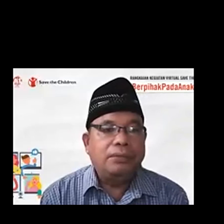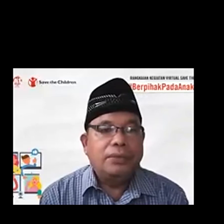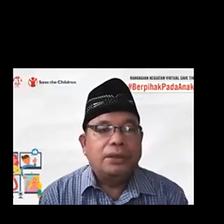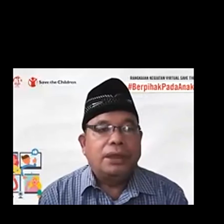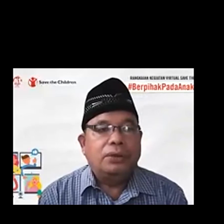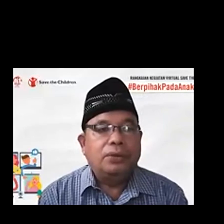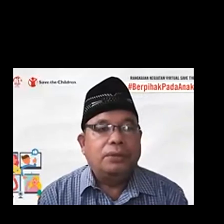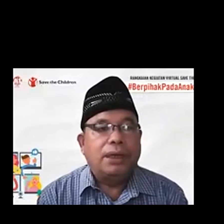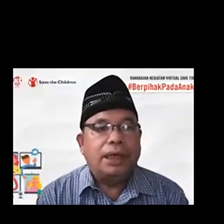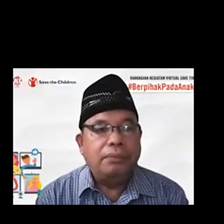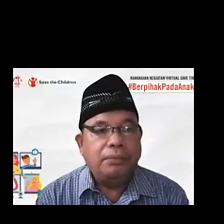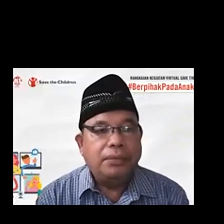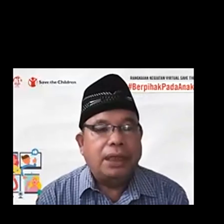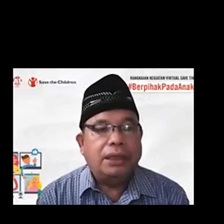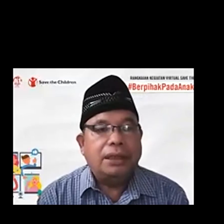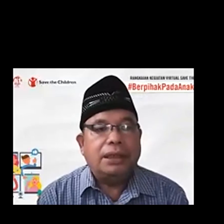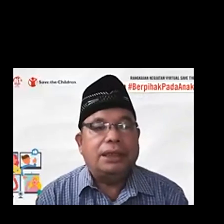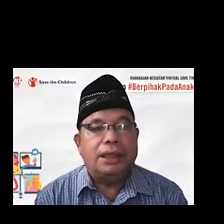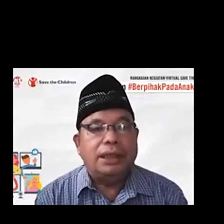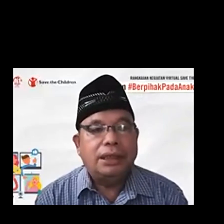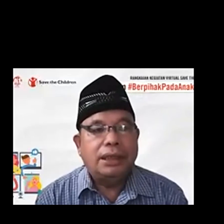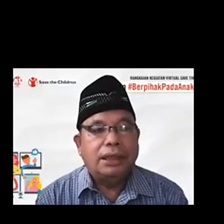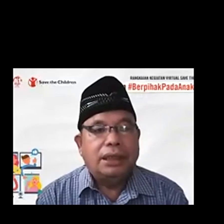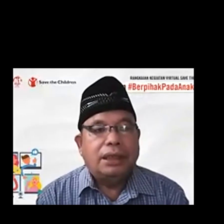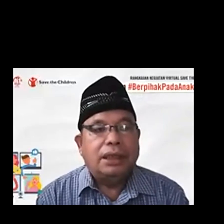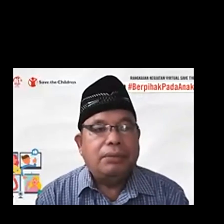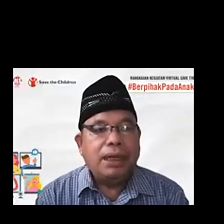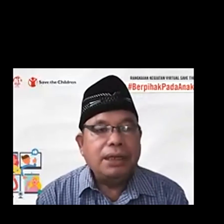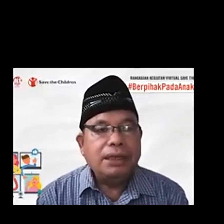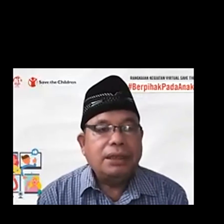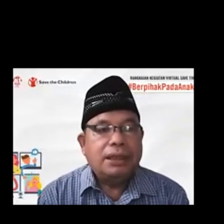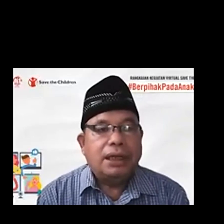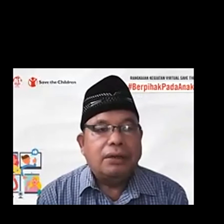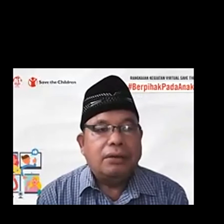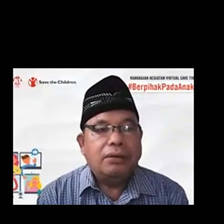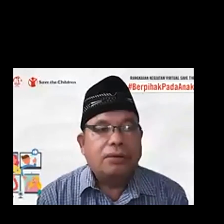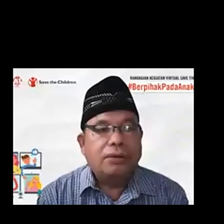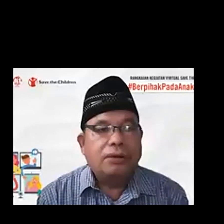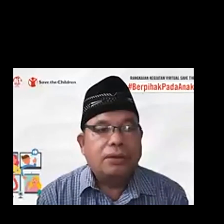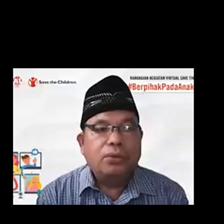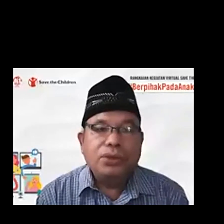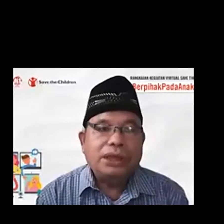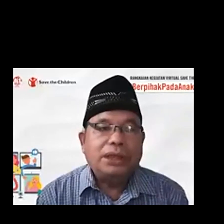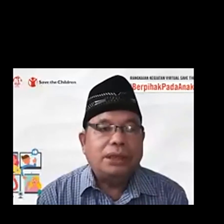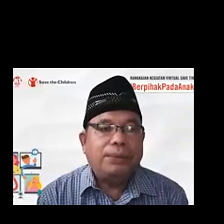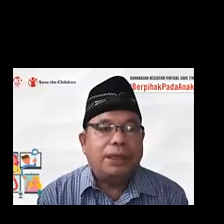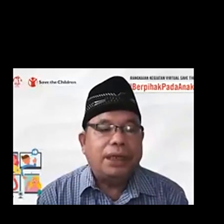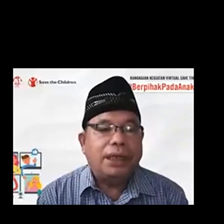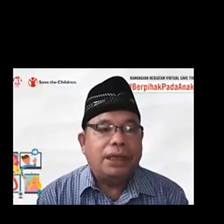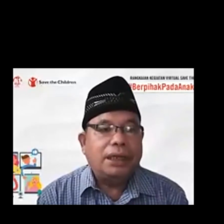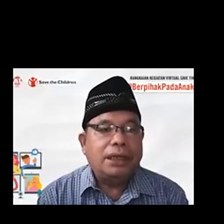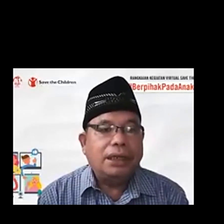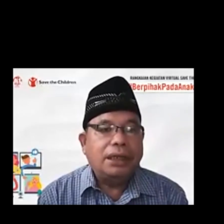mikro, yaitu 5M dan 3T. Nah memang kalau kunci